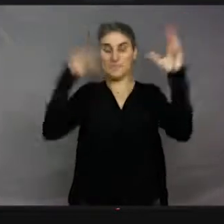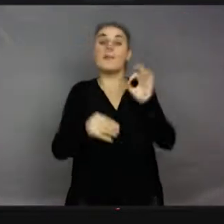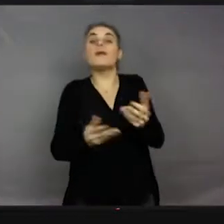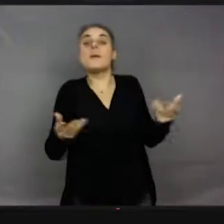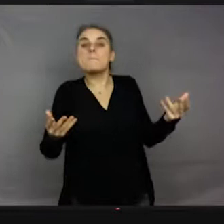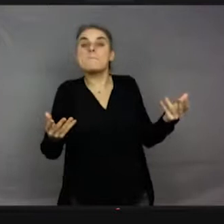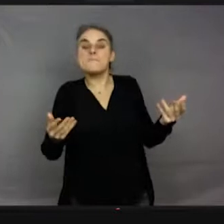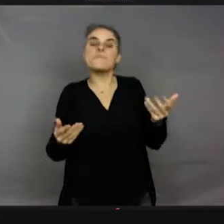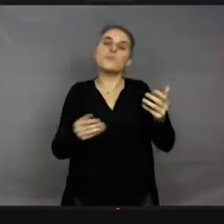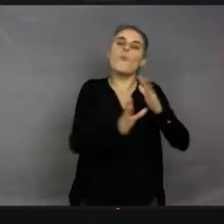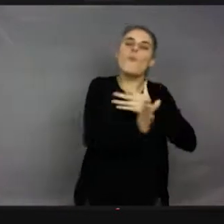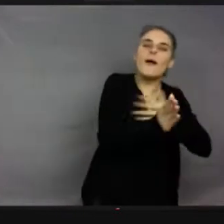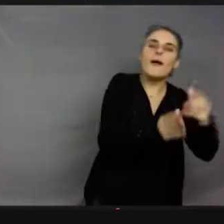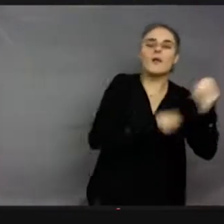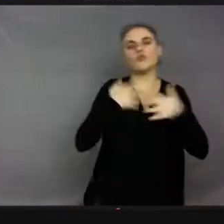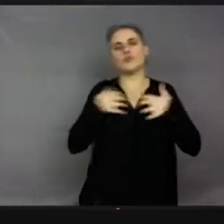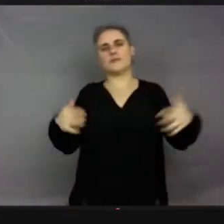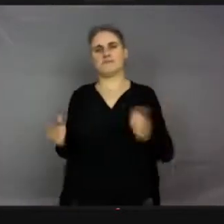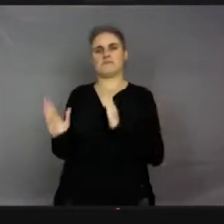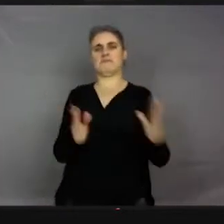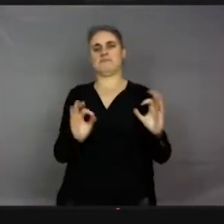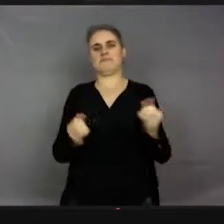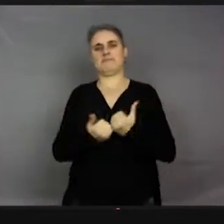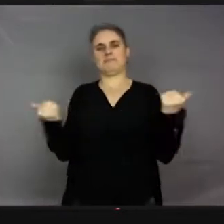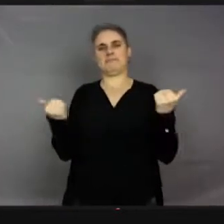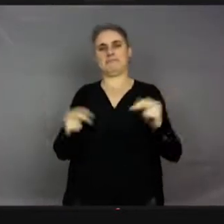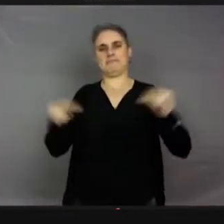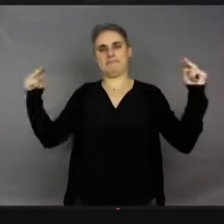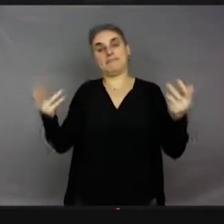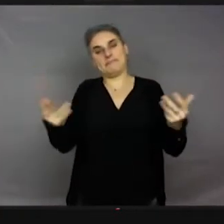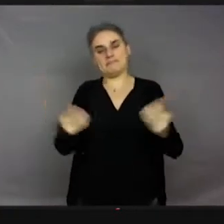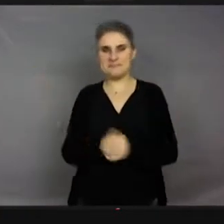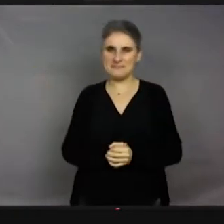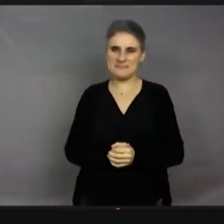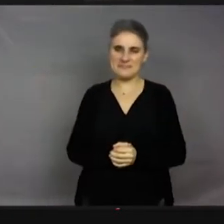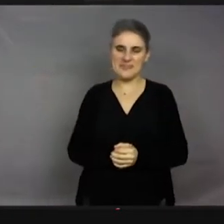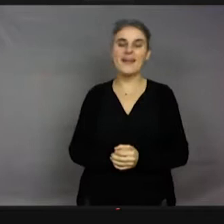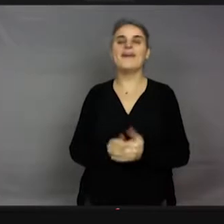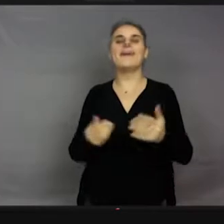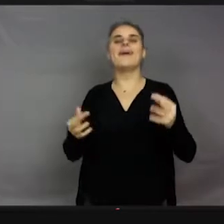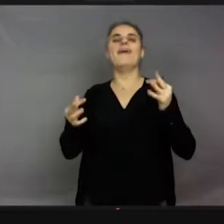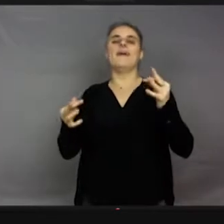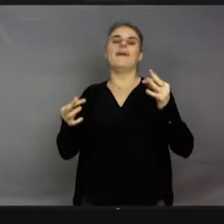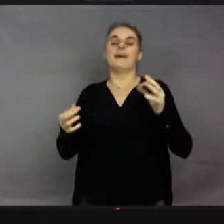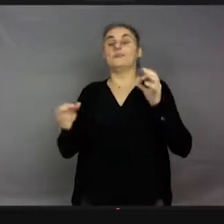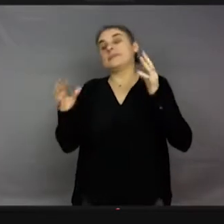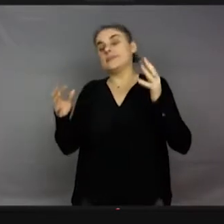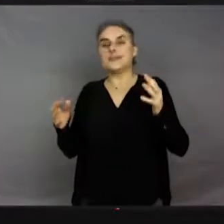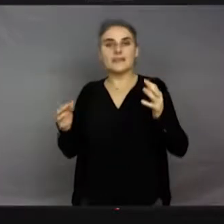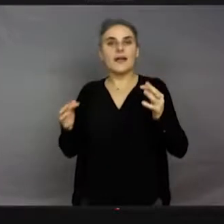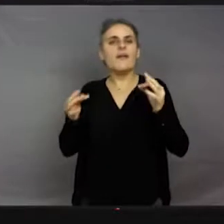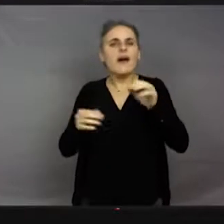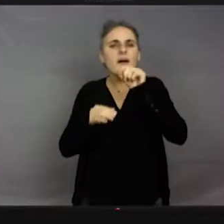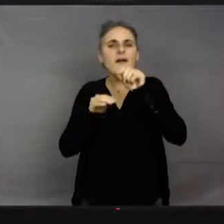un peu plus scientifique et naturaliste. Alors, dans le côté que traduis en langage humain, vous nous parlez aussi du crachat de coucou.